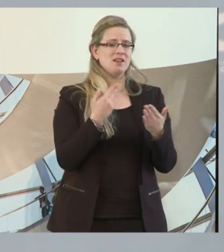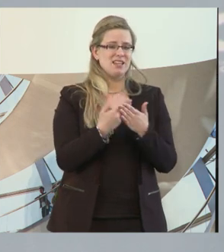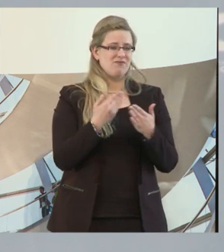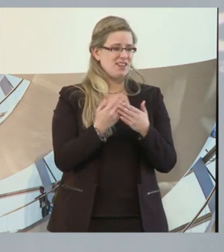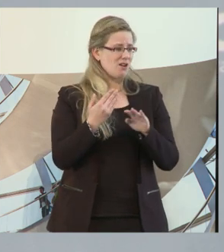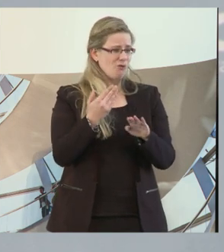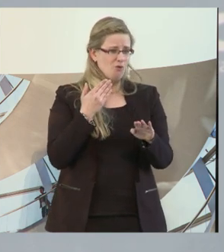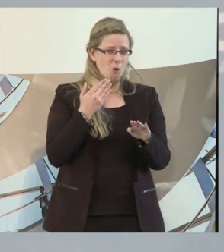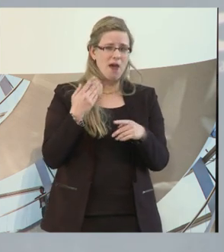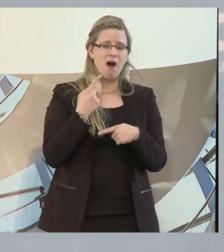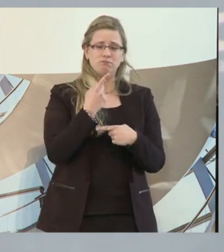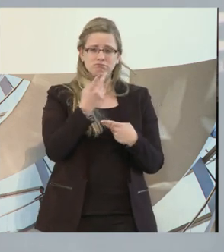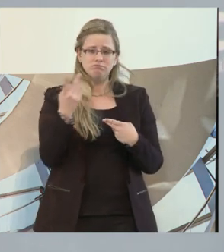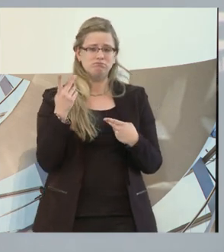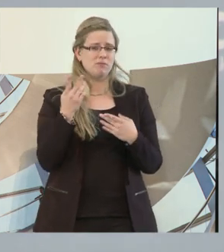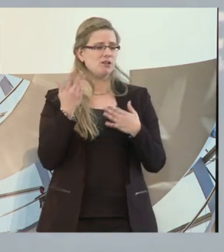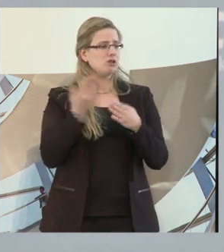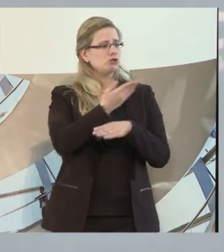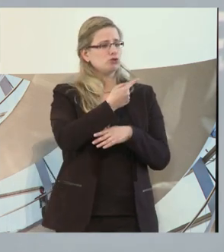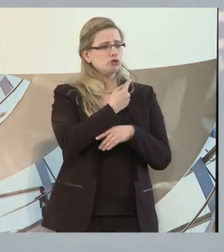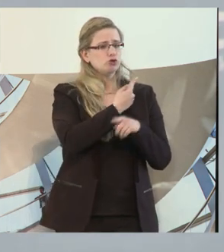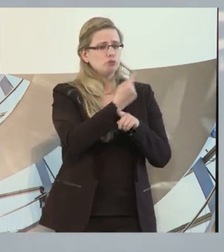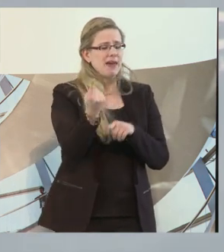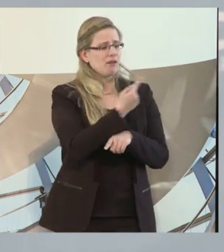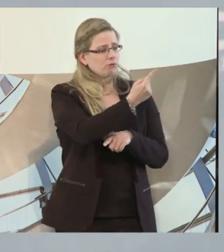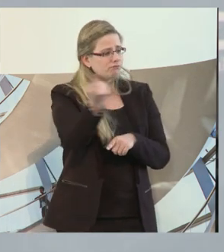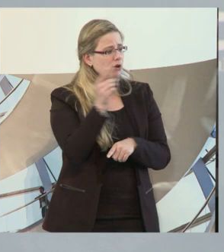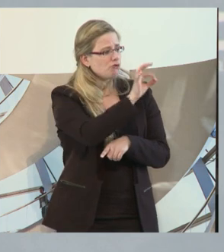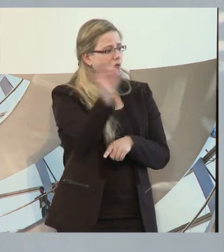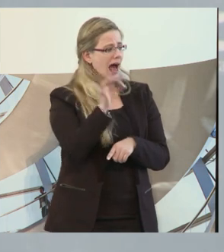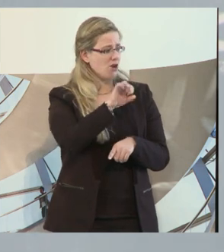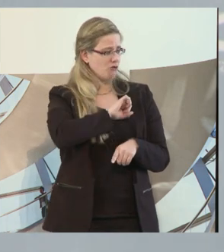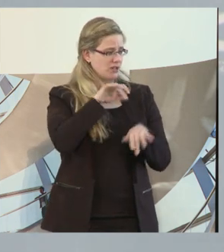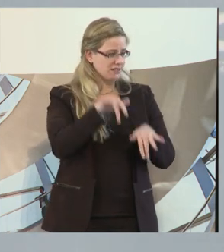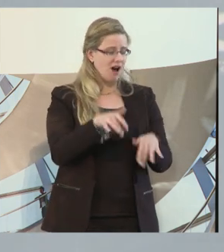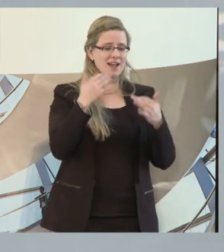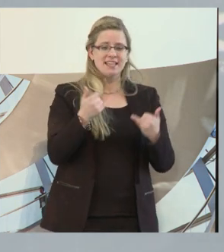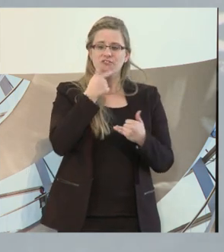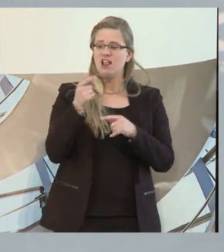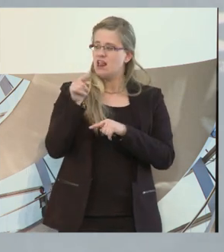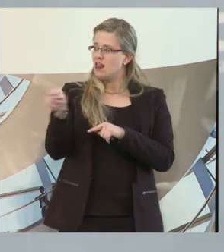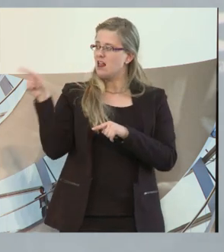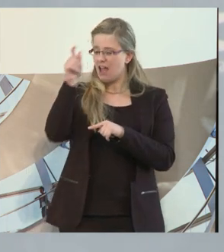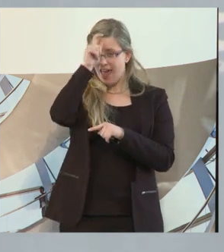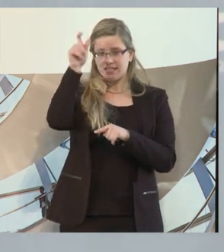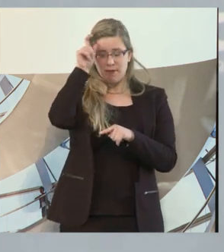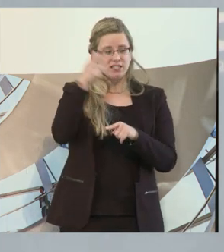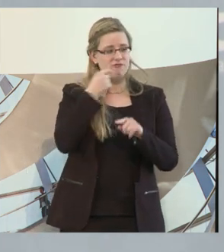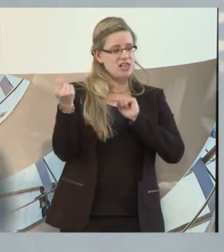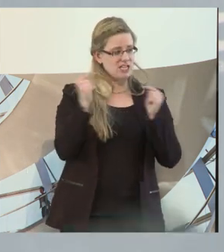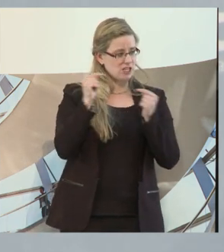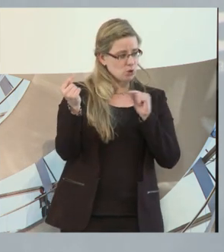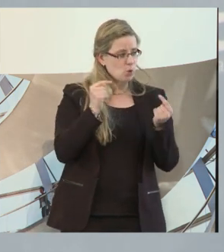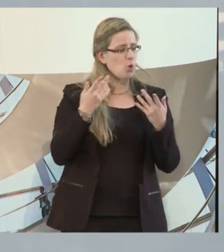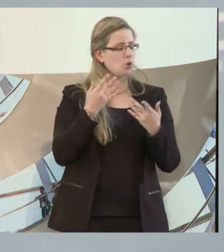am Ende allen zugutekommen wird, den Unternehmen, den Betroffenen der Gesellschaft. Das möchte ich jetzt mit den Experten hier auf dem Podium diskutieren und